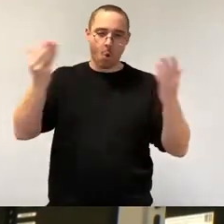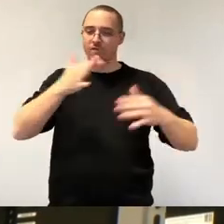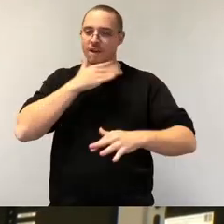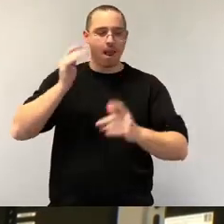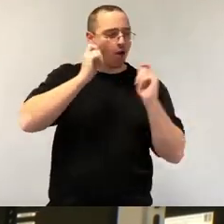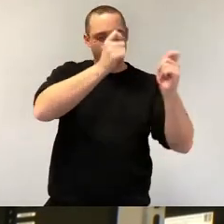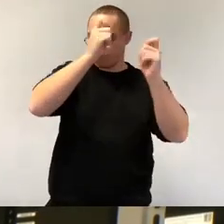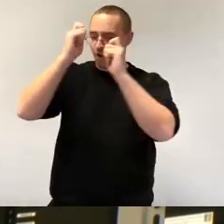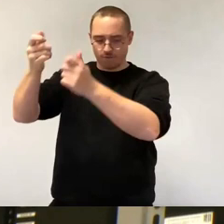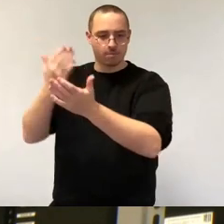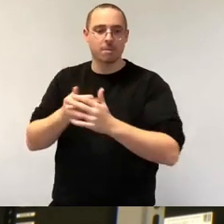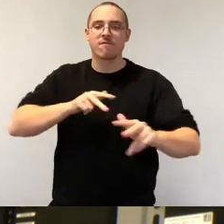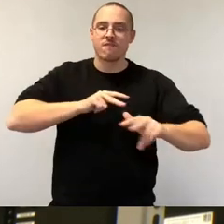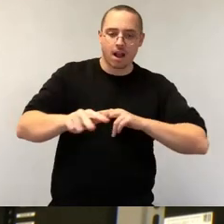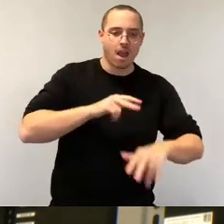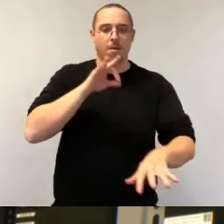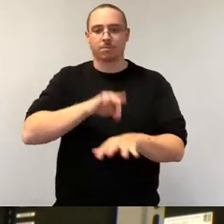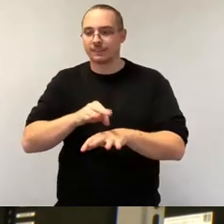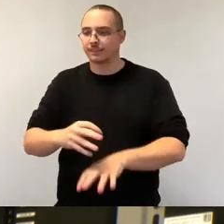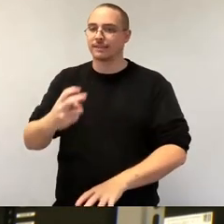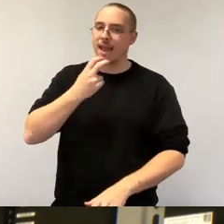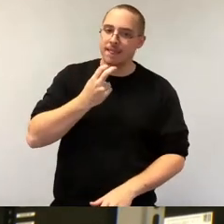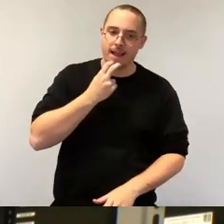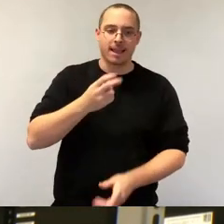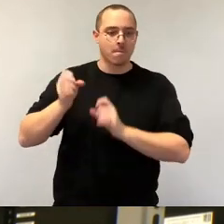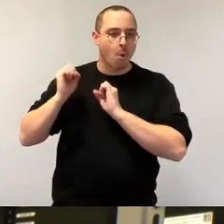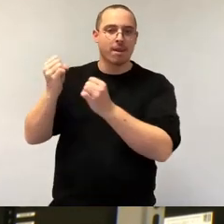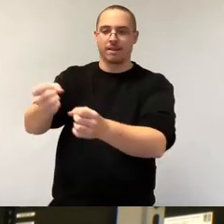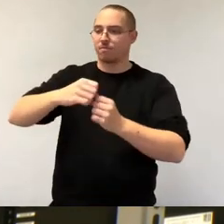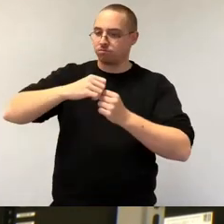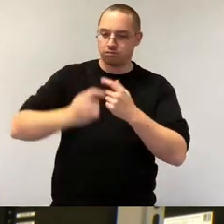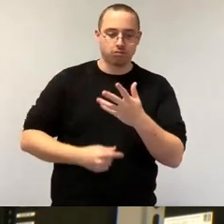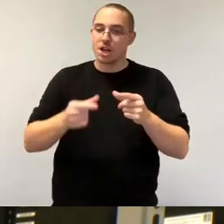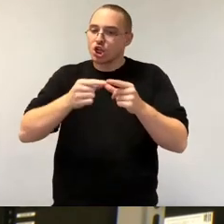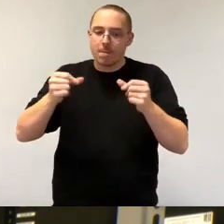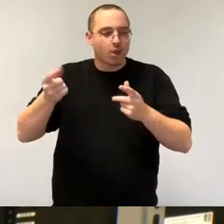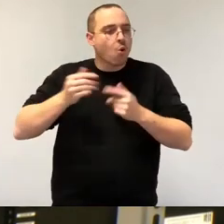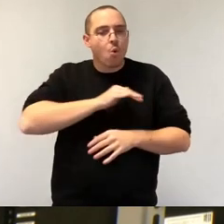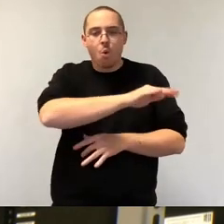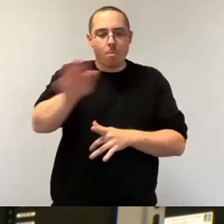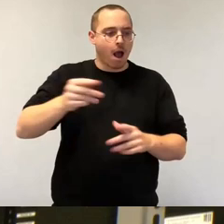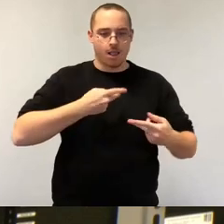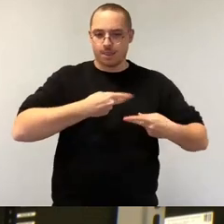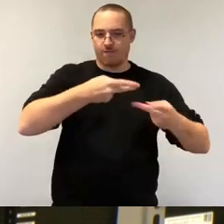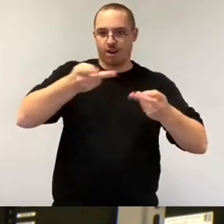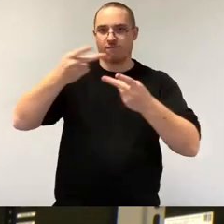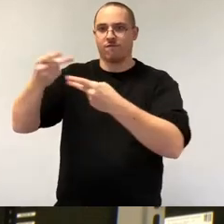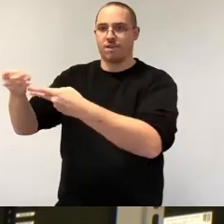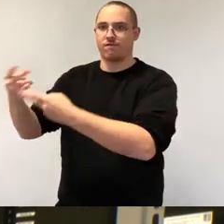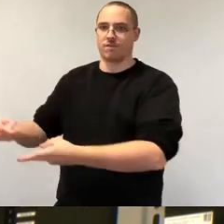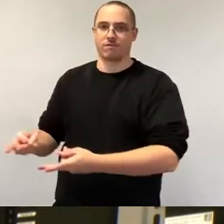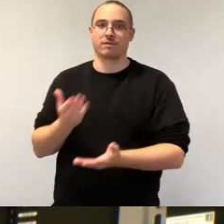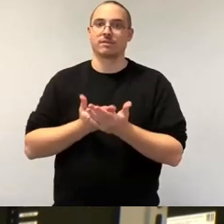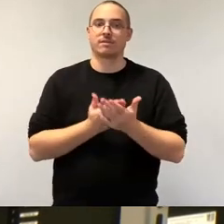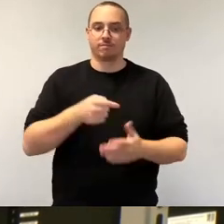Medizin, Energie, die Chips weltweit liefert. Und es ist angekündigt, hier 10 Milliarden Euro zu